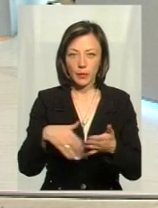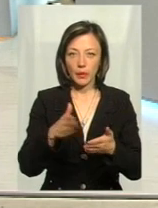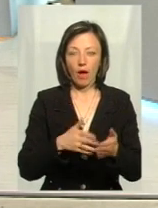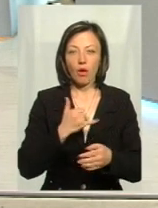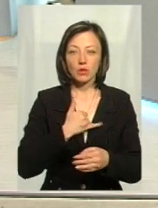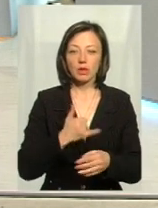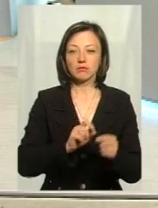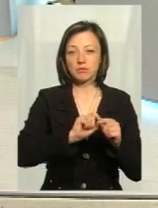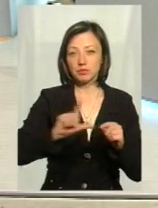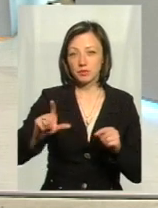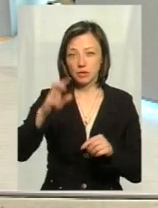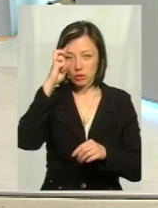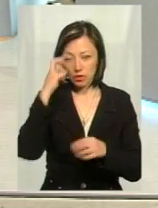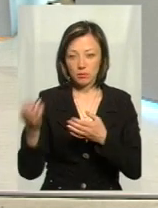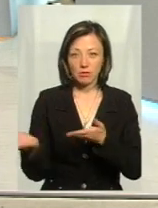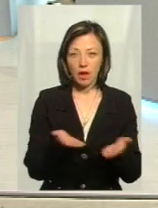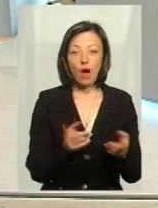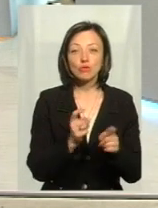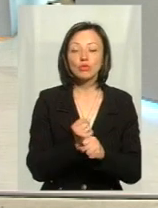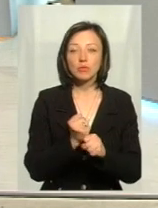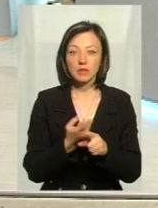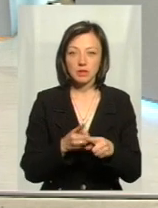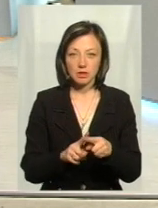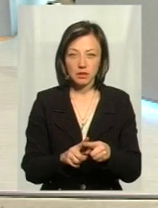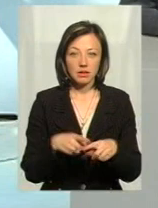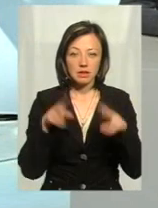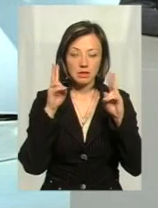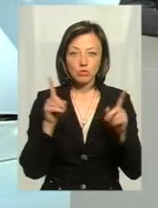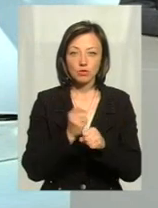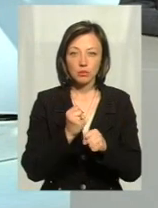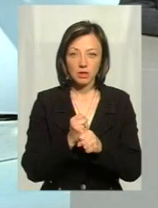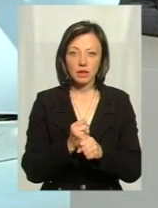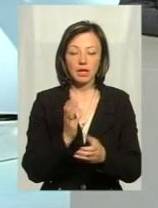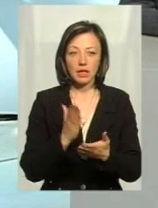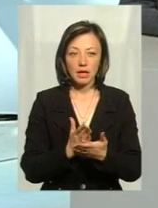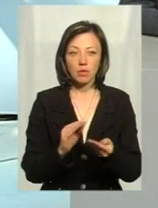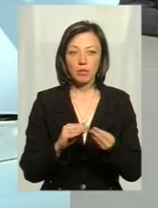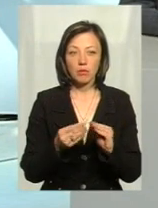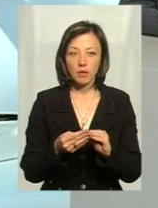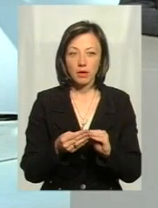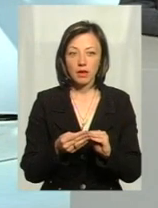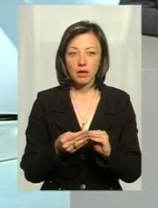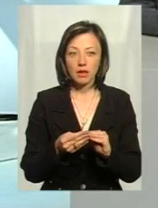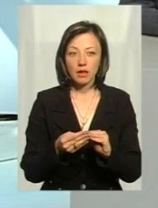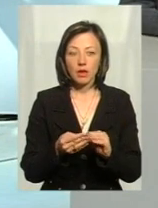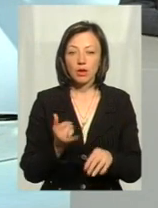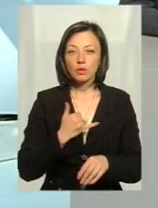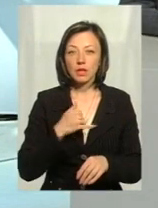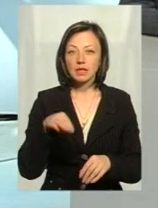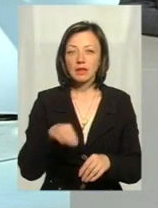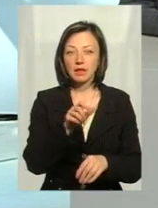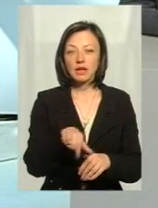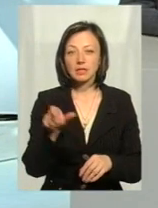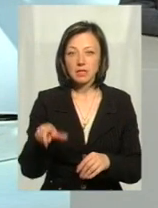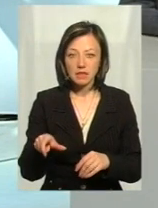А в нас їх запустили в державу, а тепер що з ними робити? Так вони знають, з ними робити. Тому що є проблема. У нас з таксістів вже